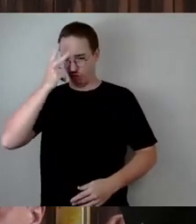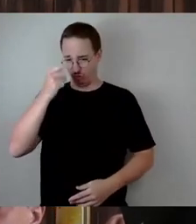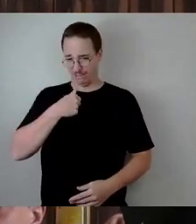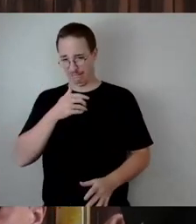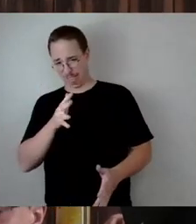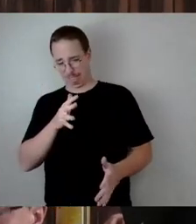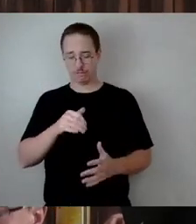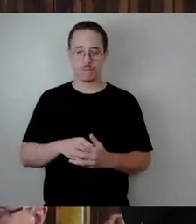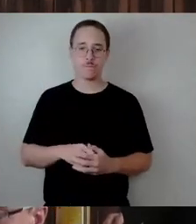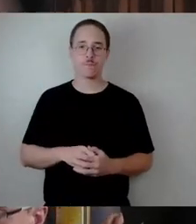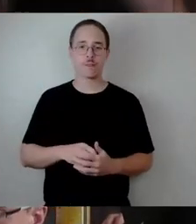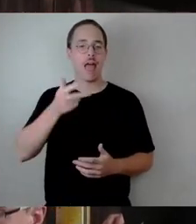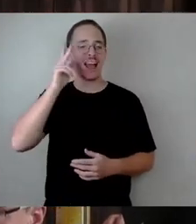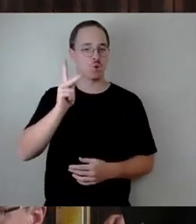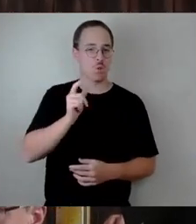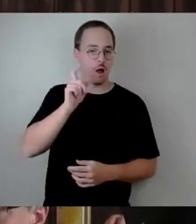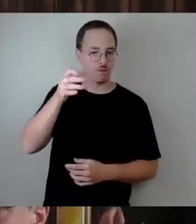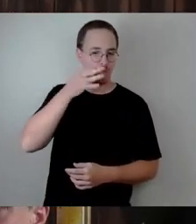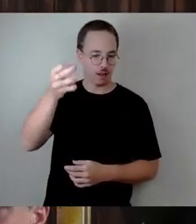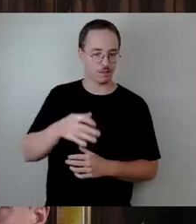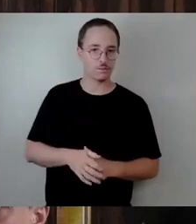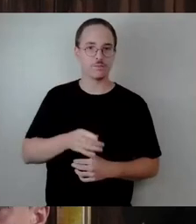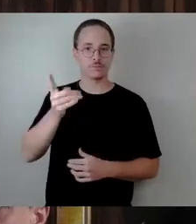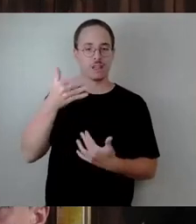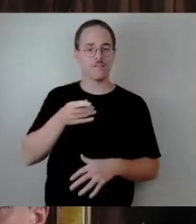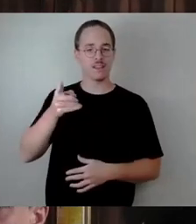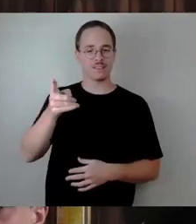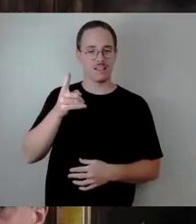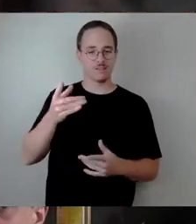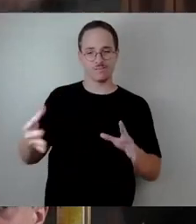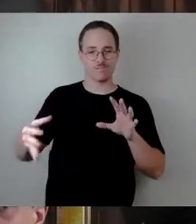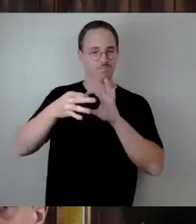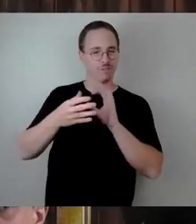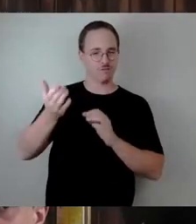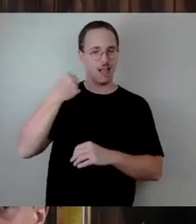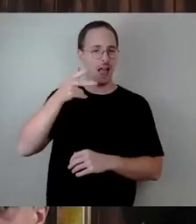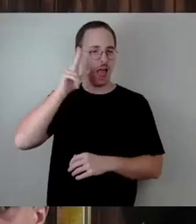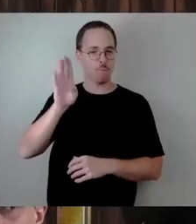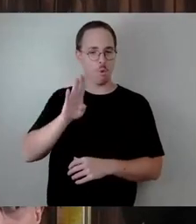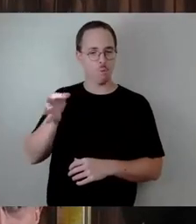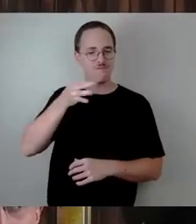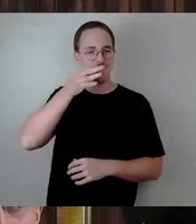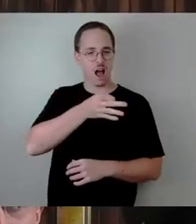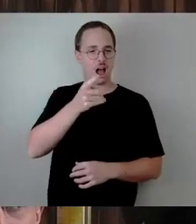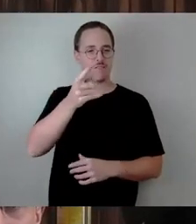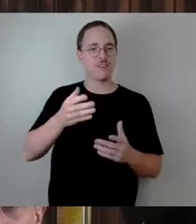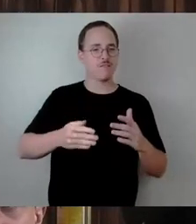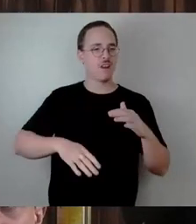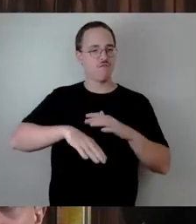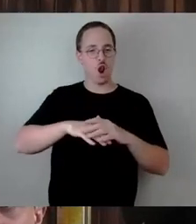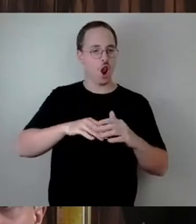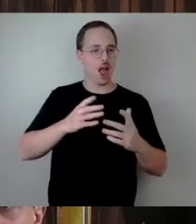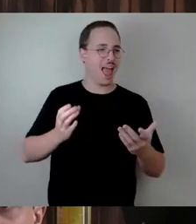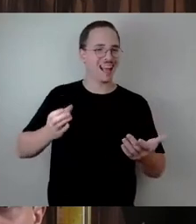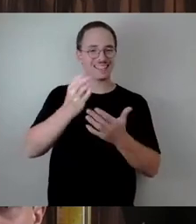Böhm von einem vollständigen Ersatzneubau. Das bezieht sich nach jetzigem Kenntnisstand auf alle drei Brückenzüge oder ist diese Aussage